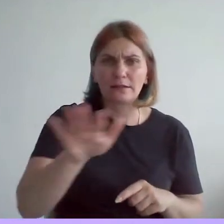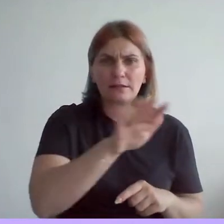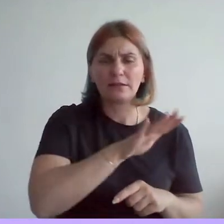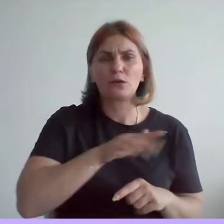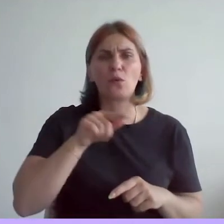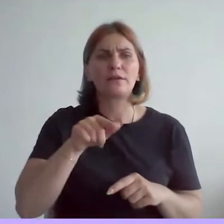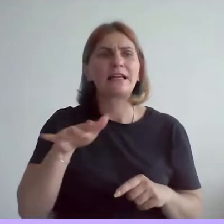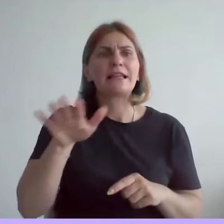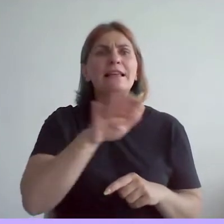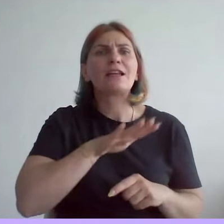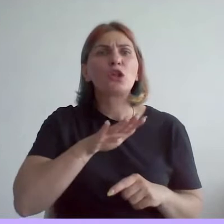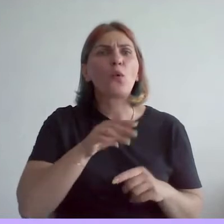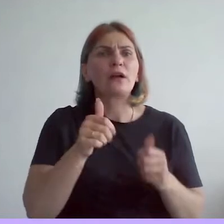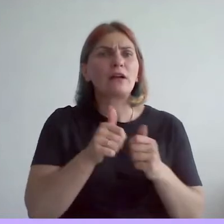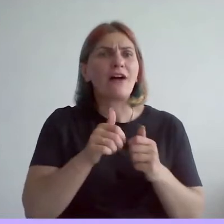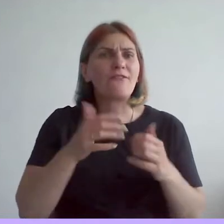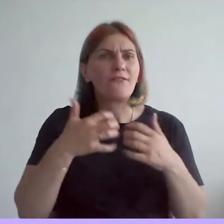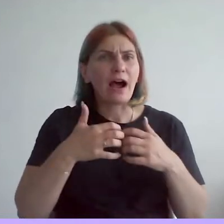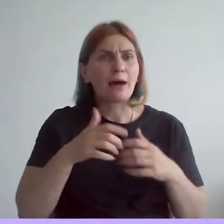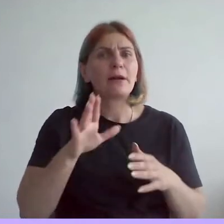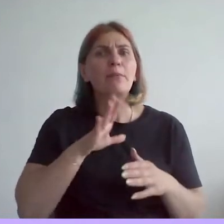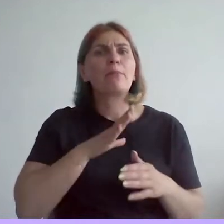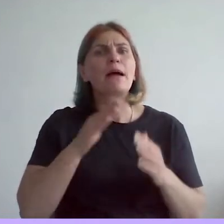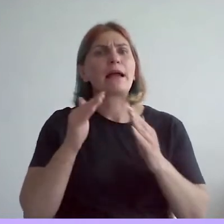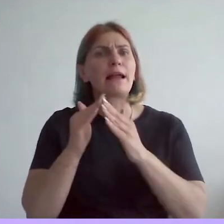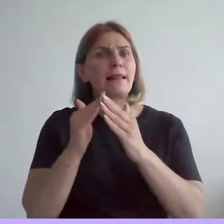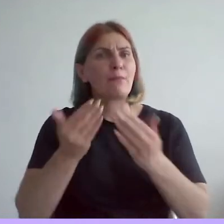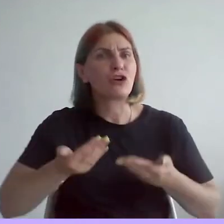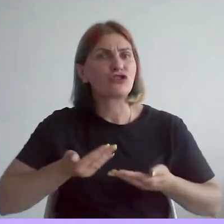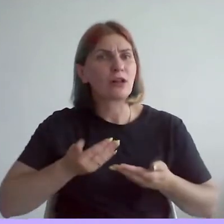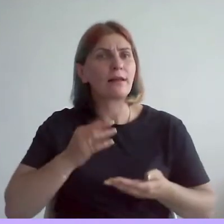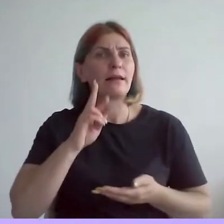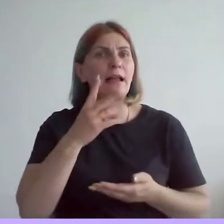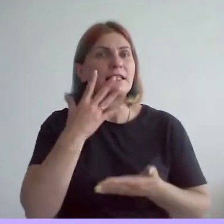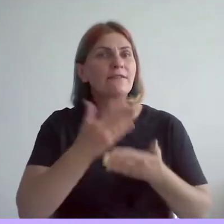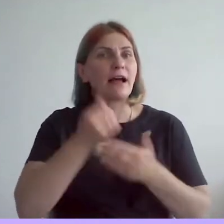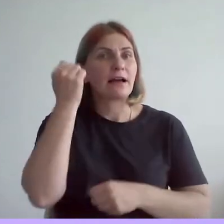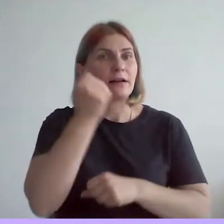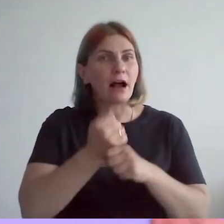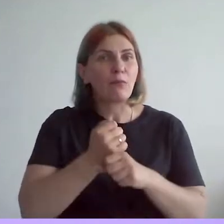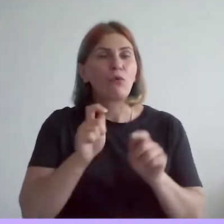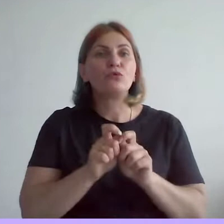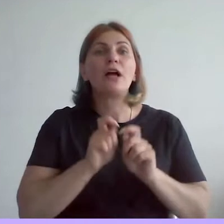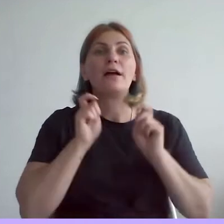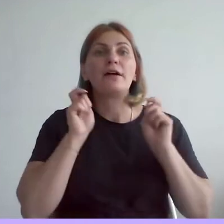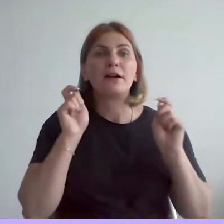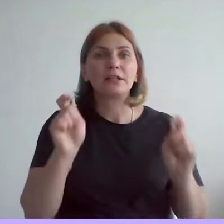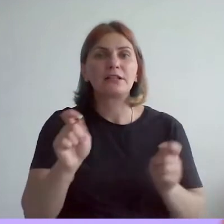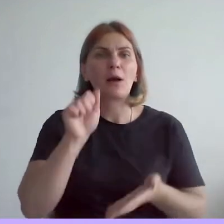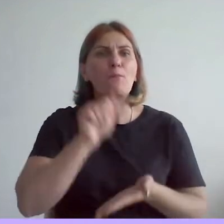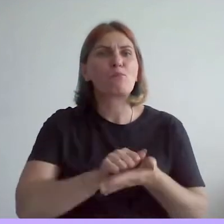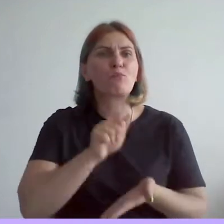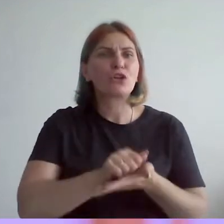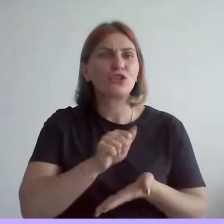фабрики даже построили специальные жилые дома для своих рабочих. Открыли еще печатный цех,